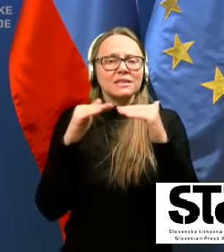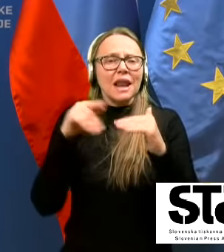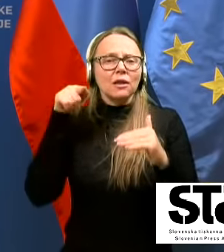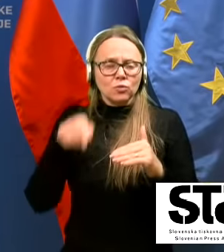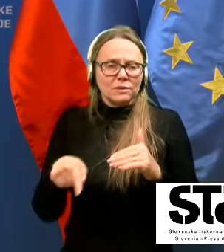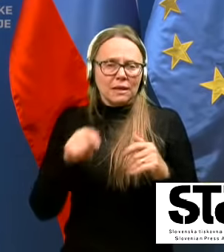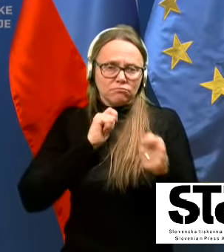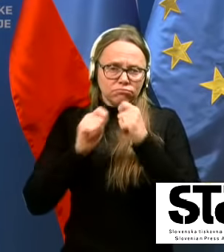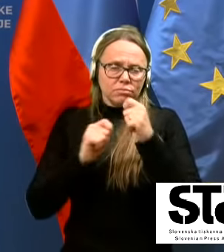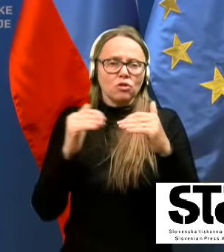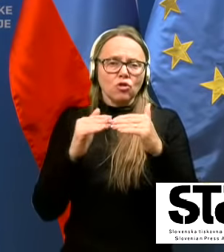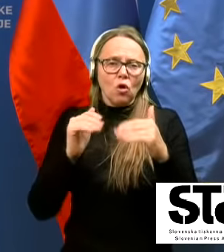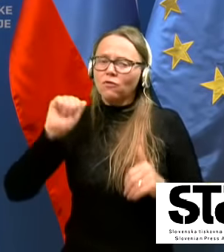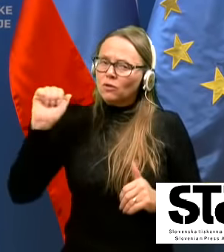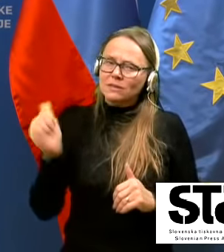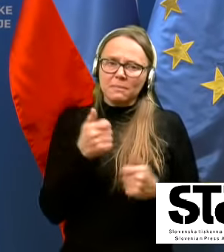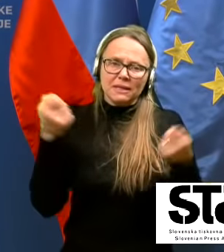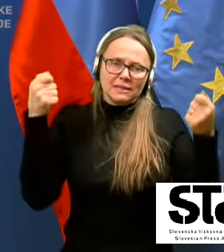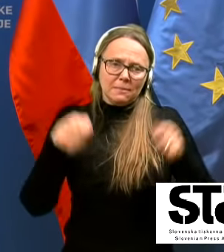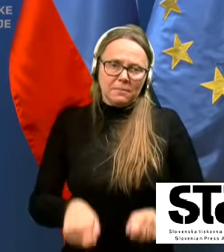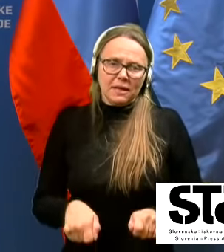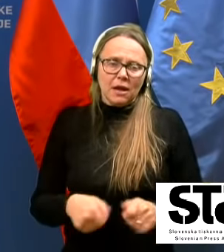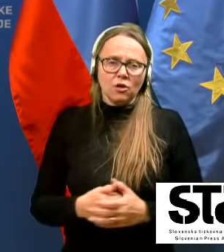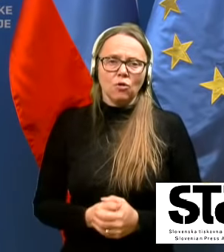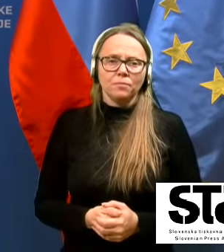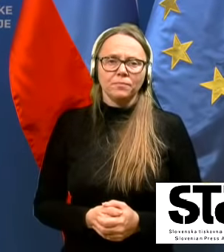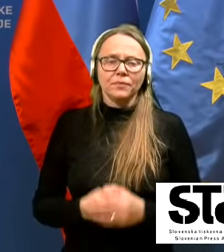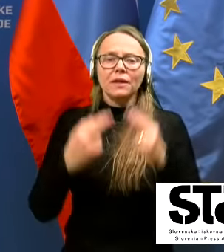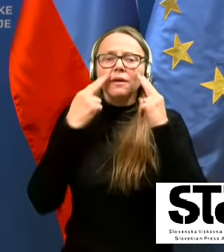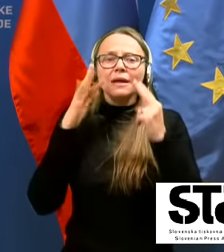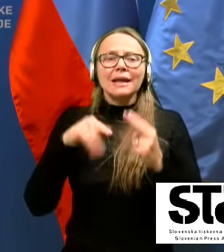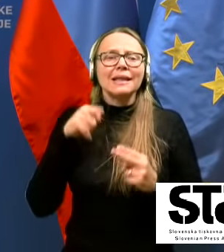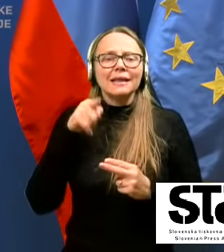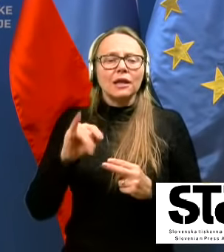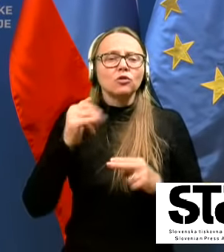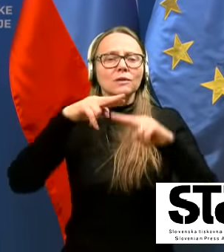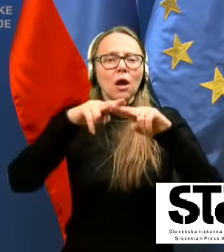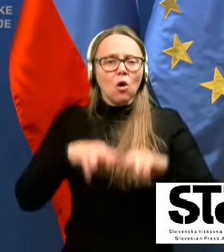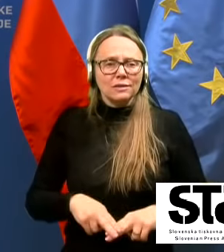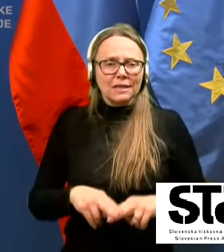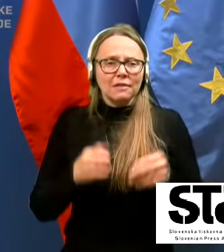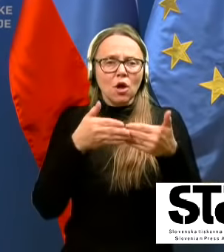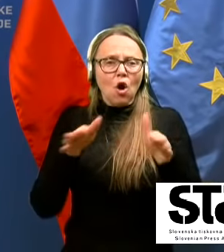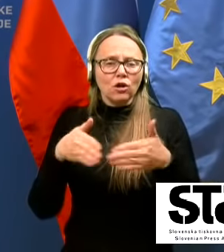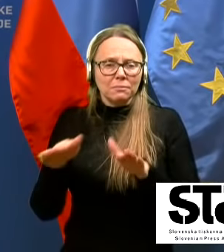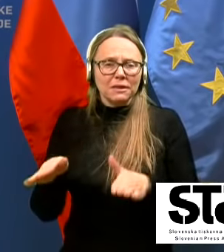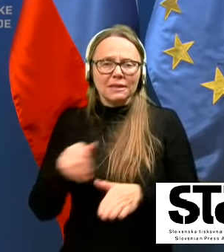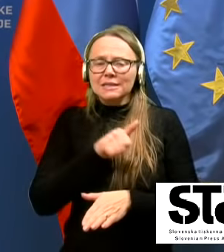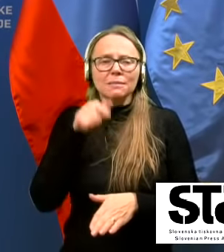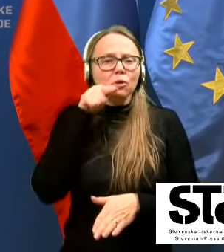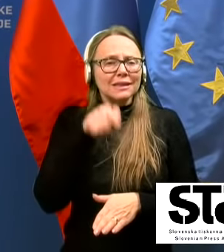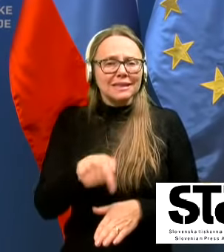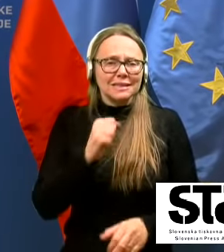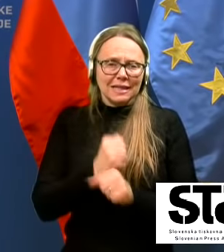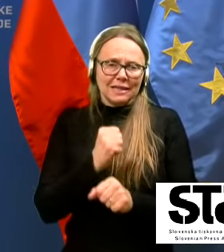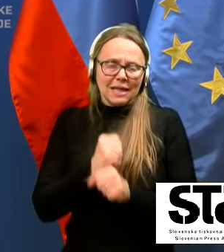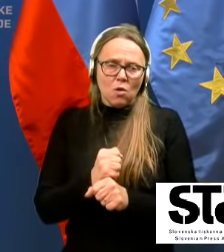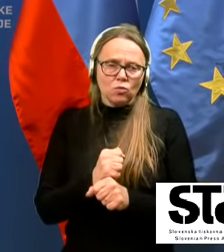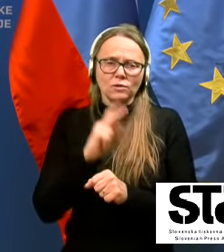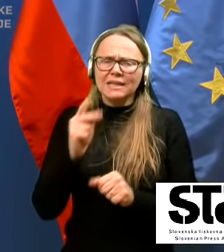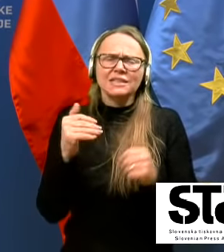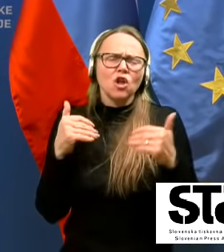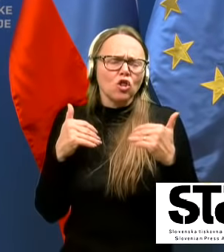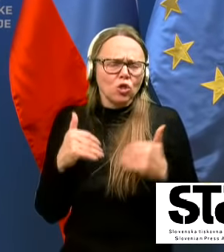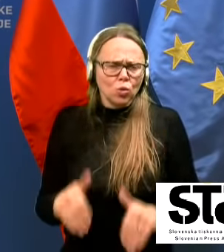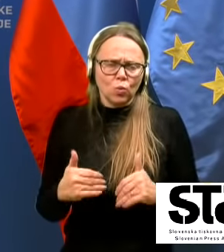svede dogovorom ponovno zapirajo, glede na to, da ostajajo odprte predvsem tiste dejavnosti, ki so oddejansko